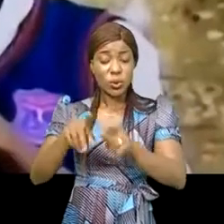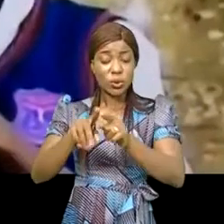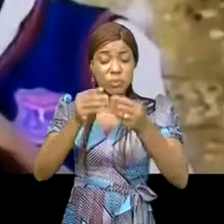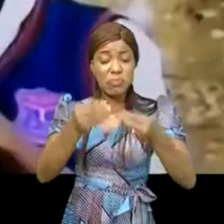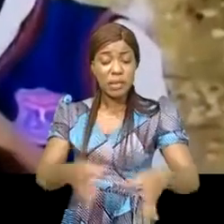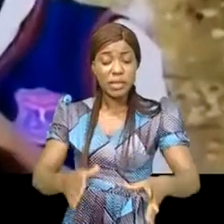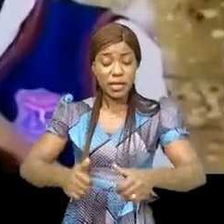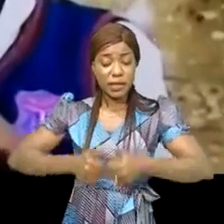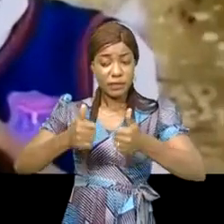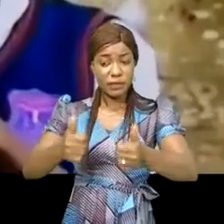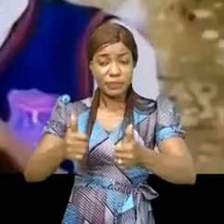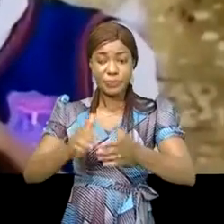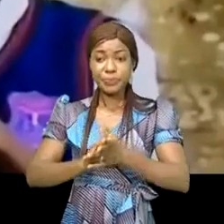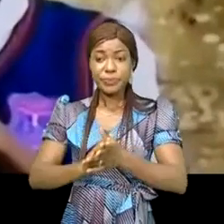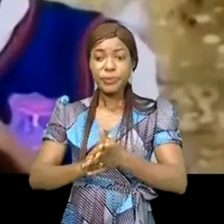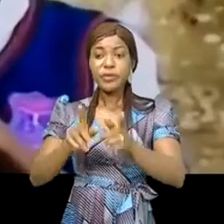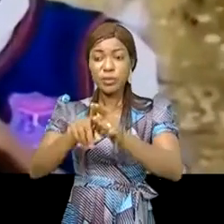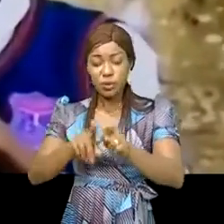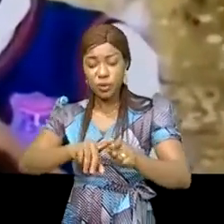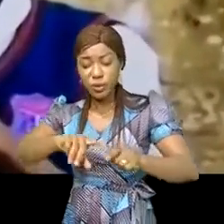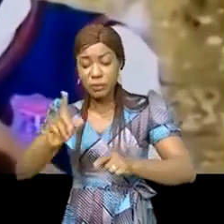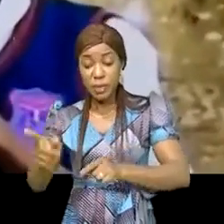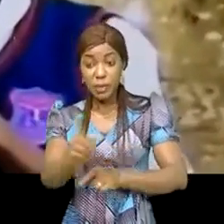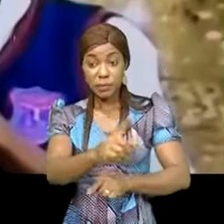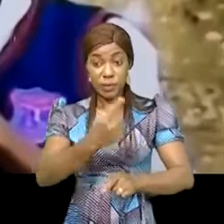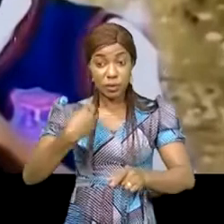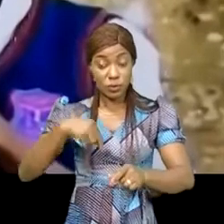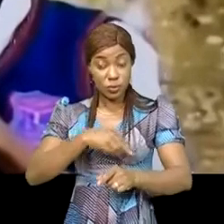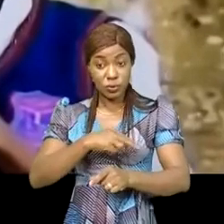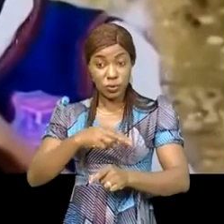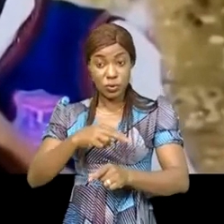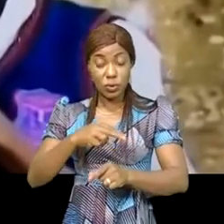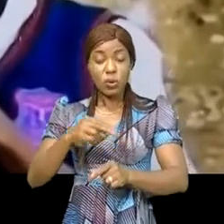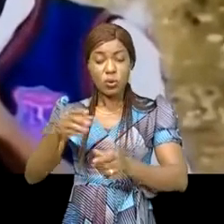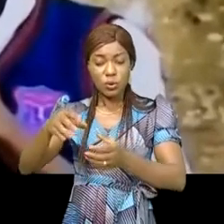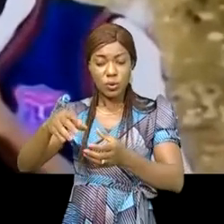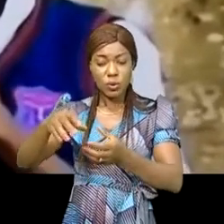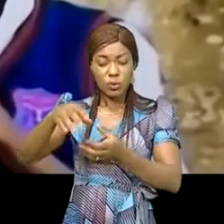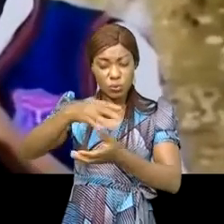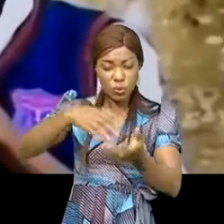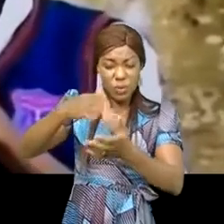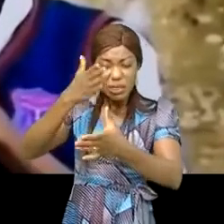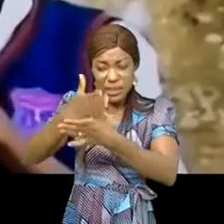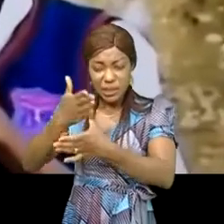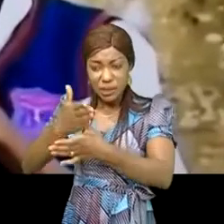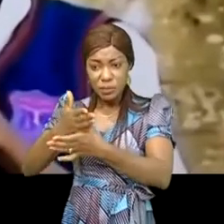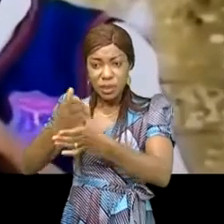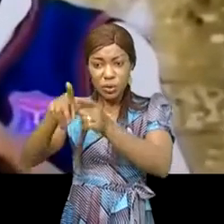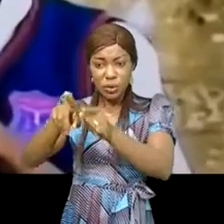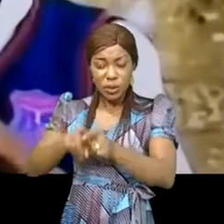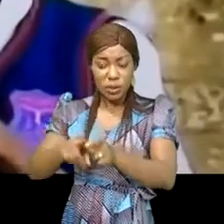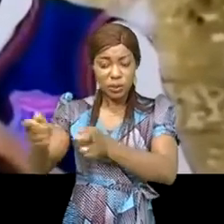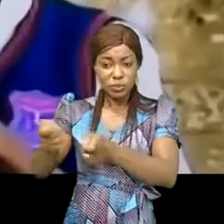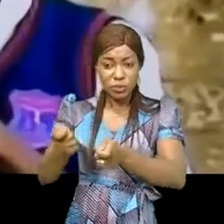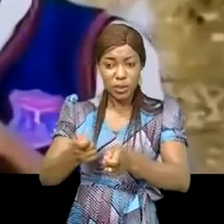arrive à telle scène qui sortait parmi nous aussi des blessures graves qui étaient poussées par peut-être